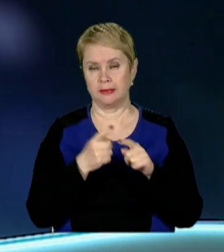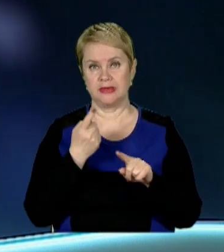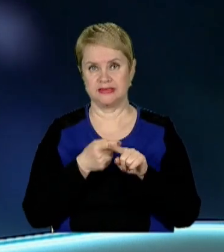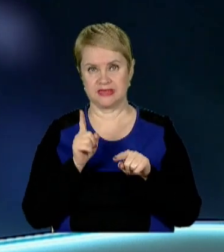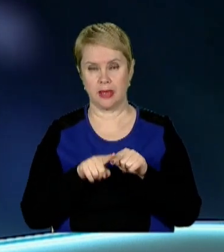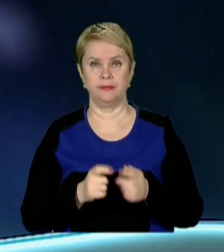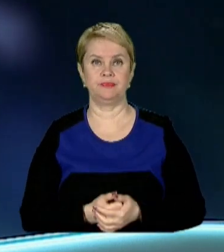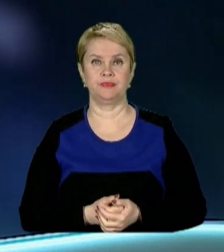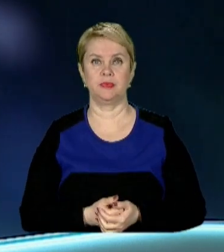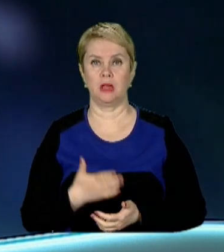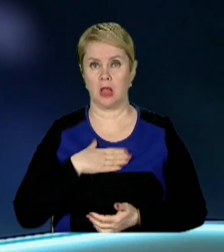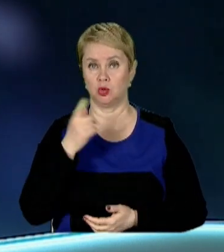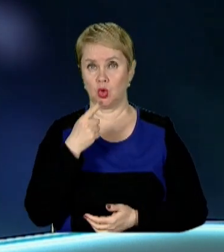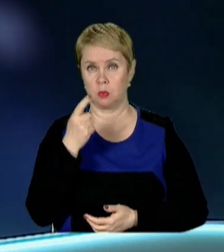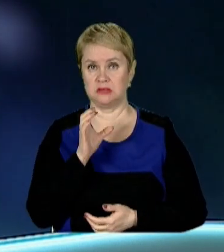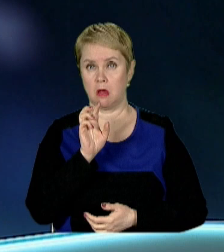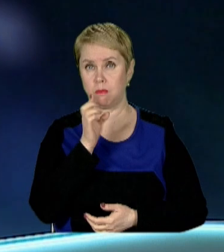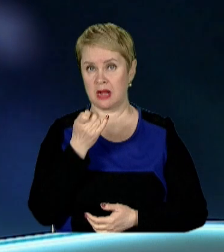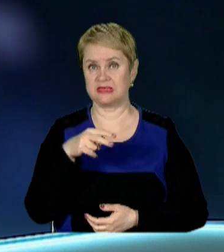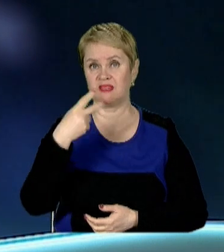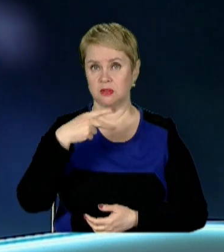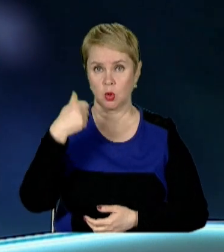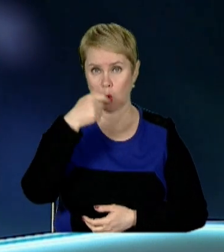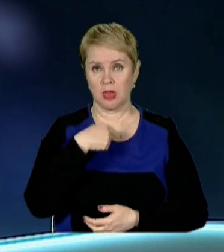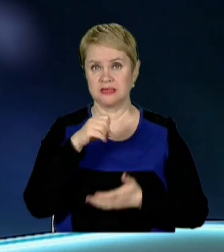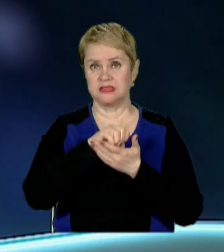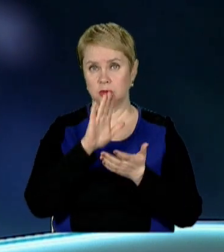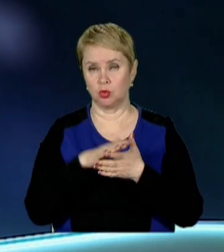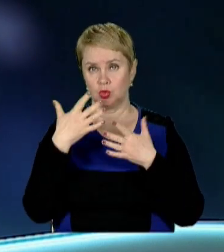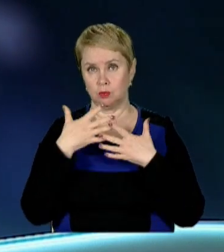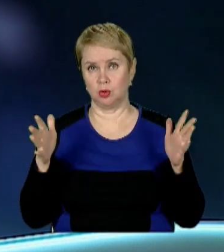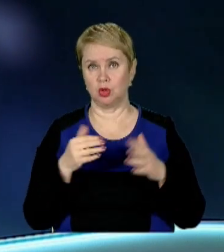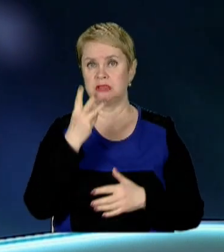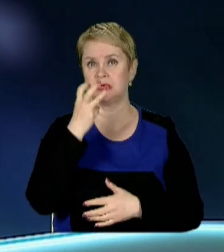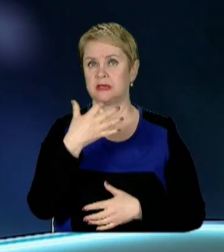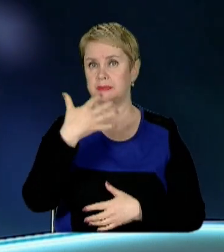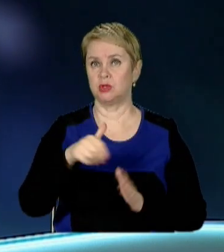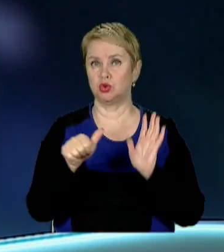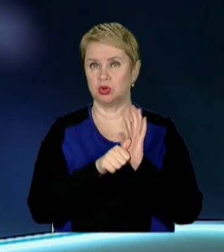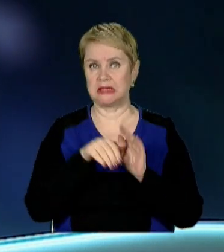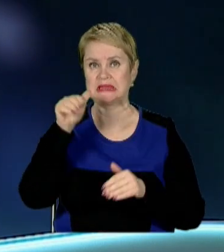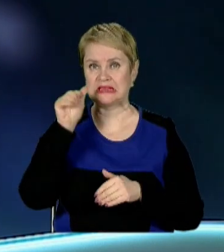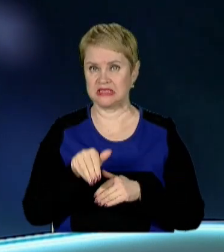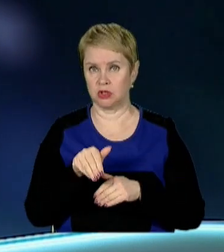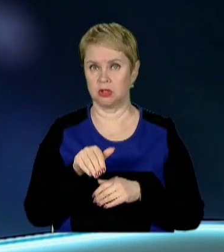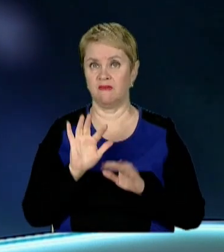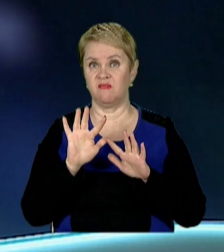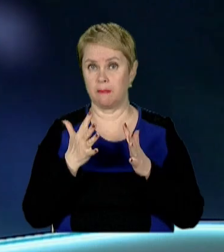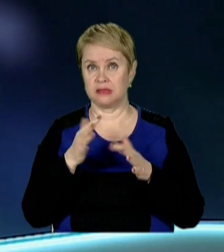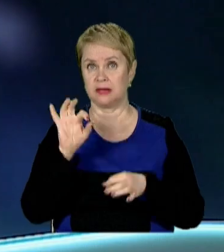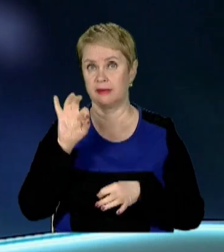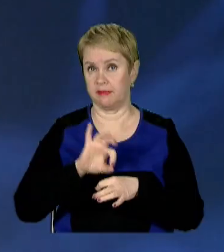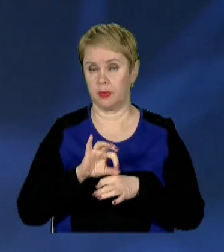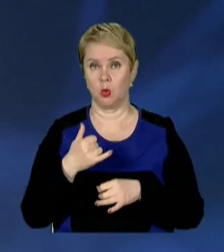в нашій області з березня 2020 року, у нас зареєстровано вже більше 356 тисяч випадків.